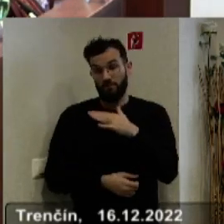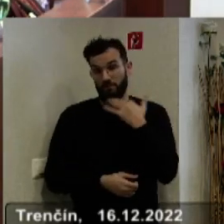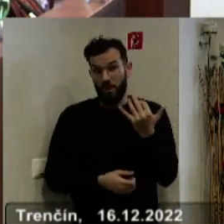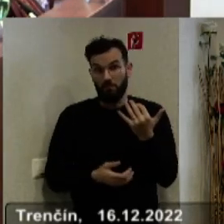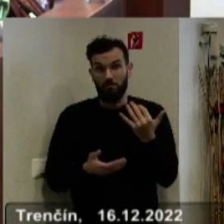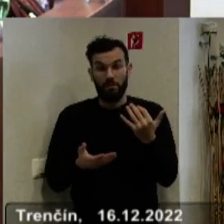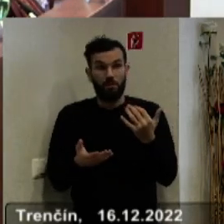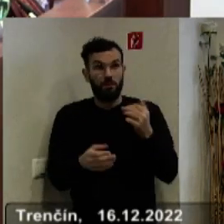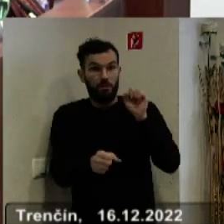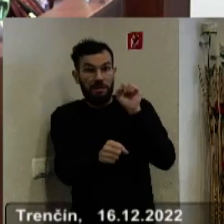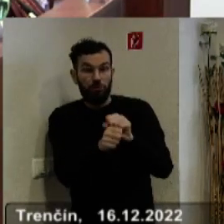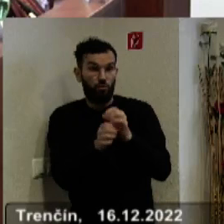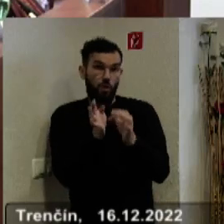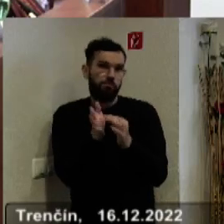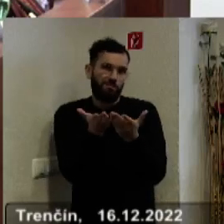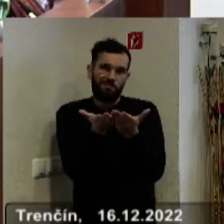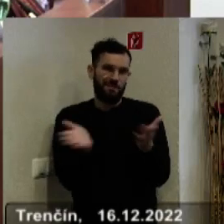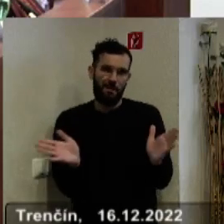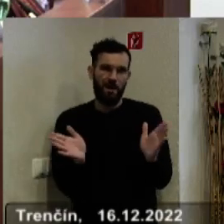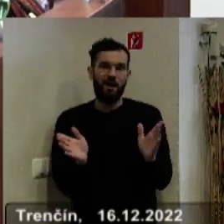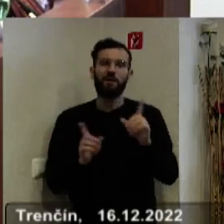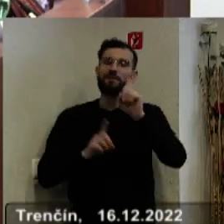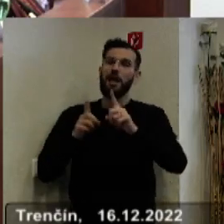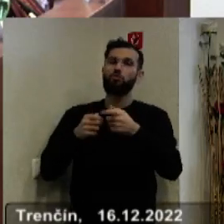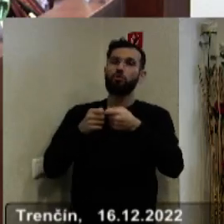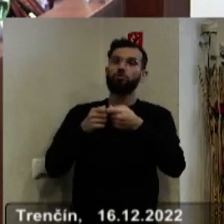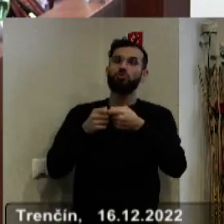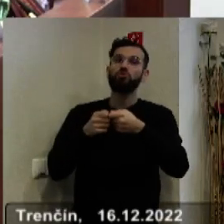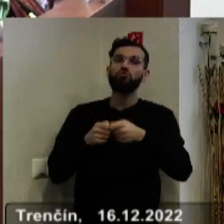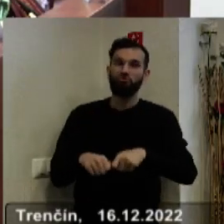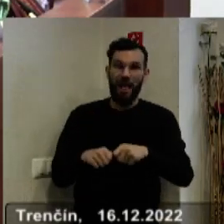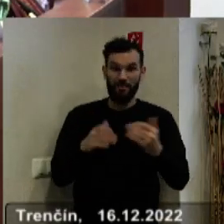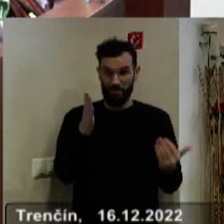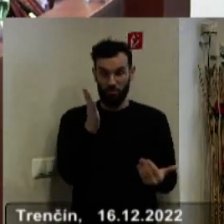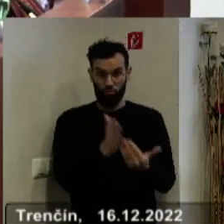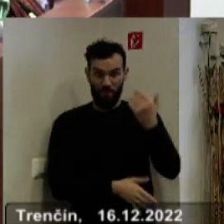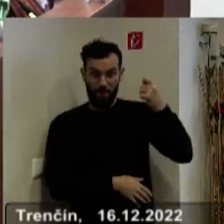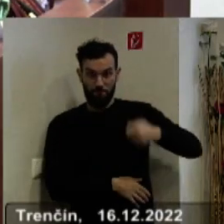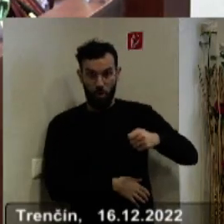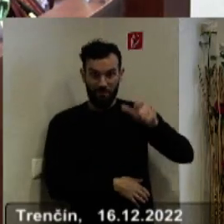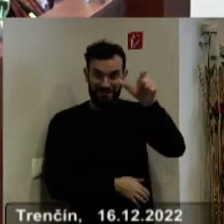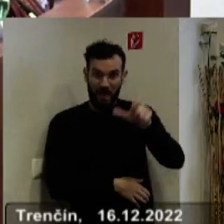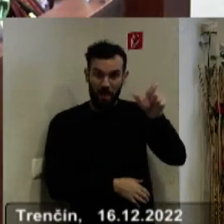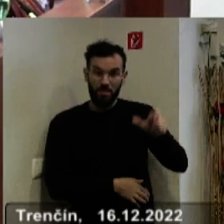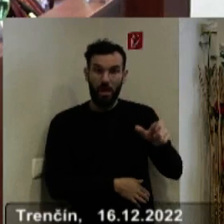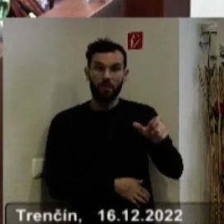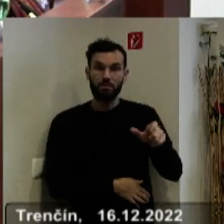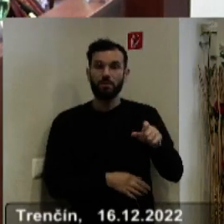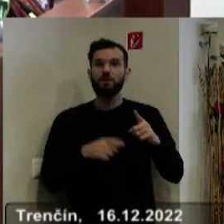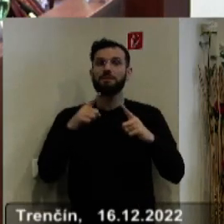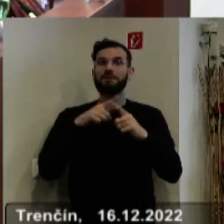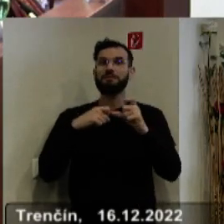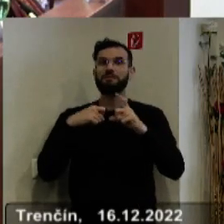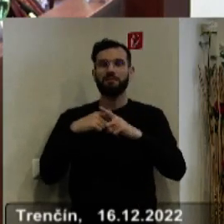neistá doba. Jednak máme členov, ktorí sú novými poslancami Trenčeského samozprávneho kraja